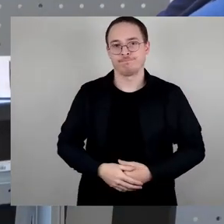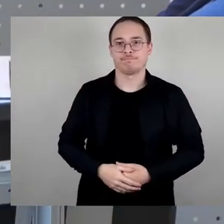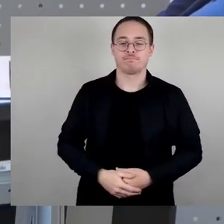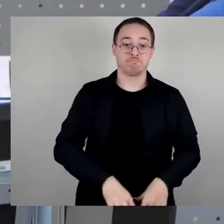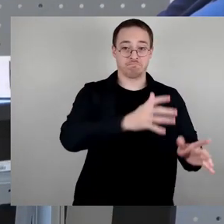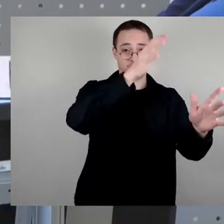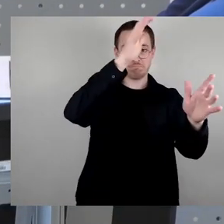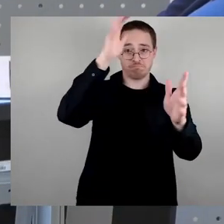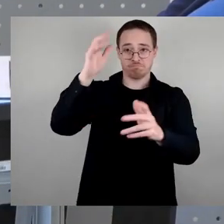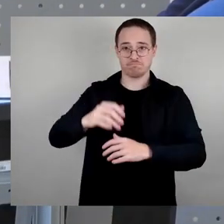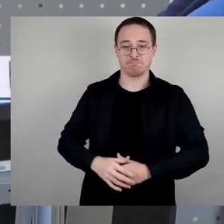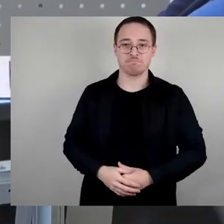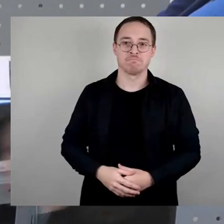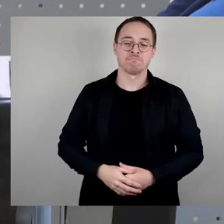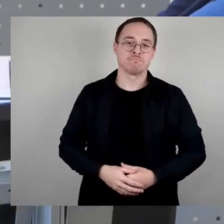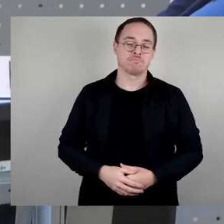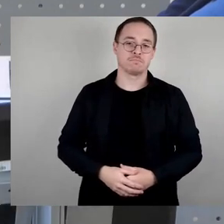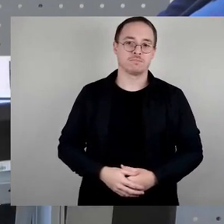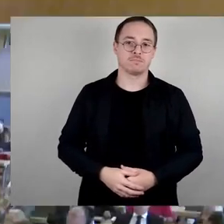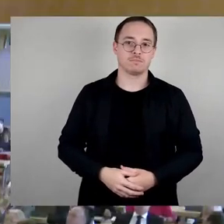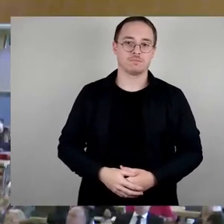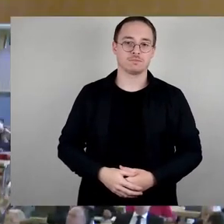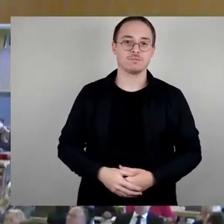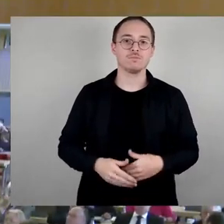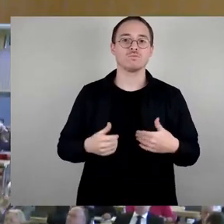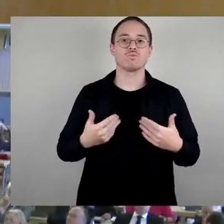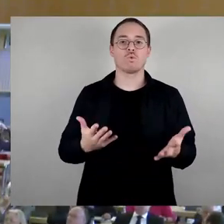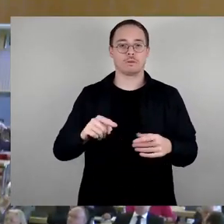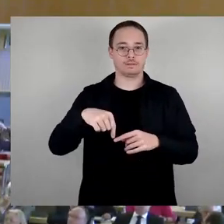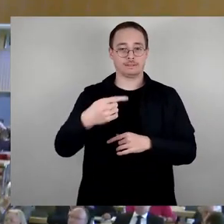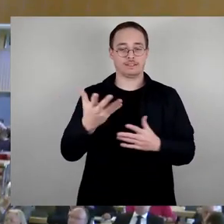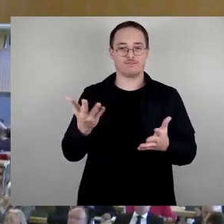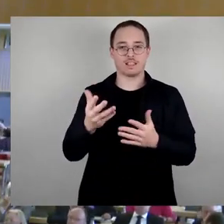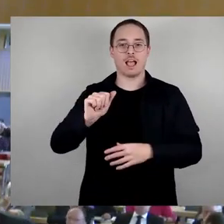So, wir setzen fort in der Fraktionsrunde mit der AfD-Fraktion. Latzinski.